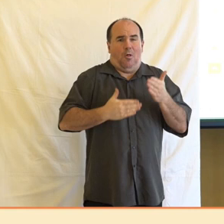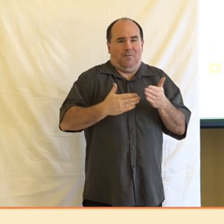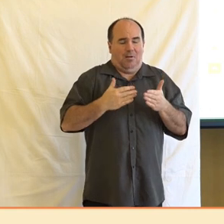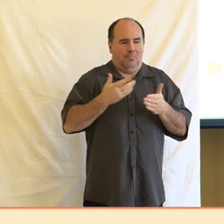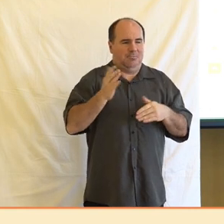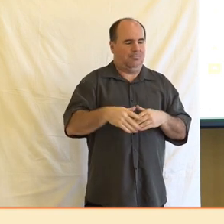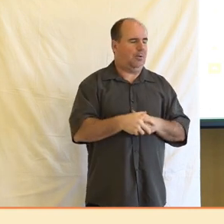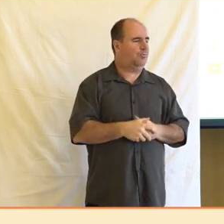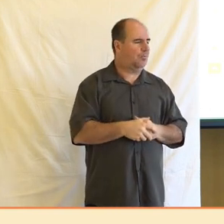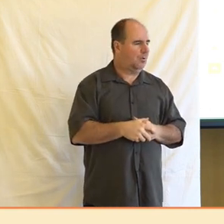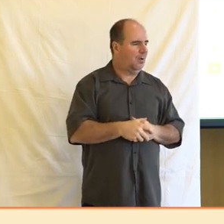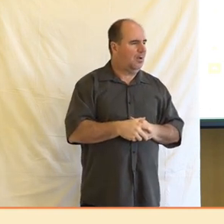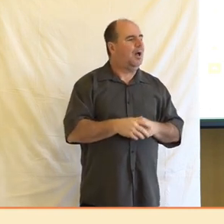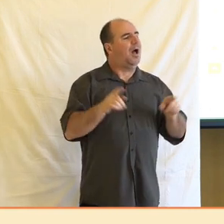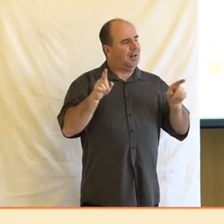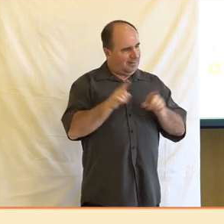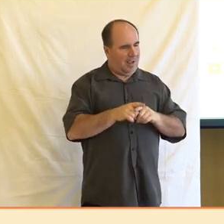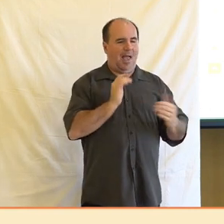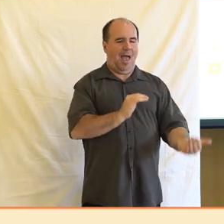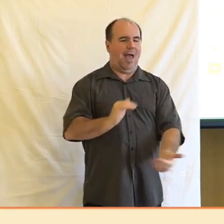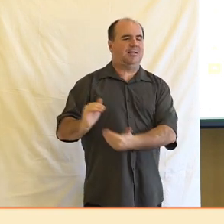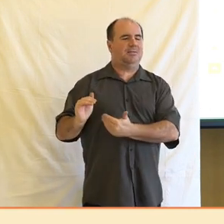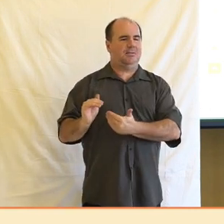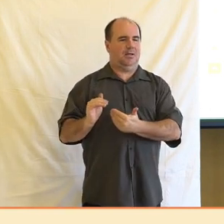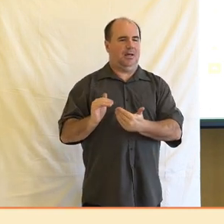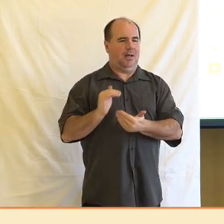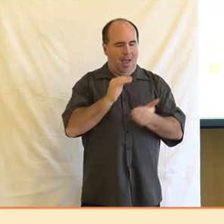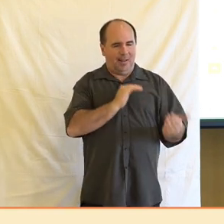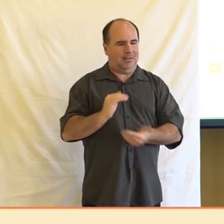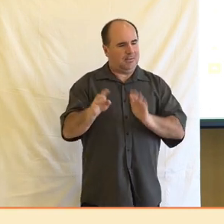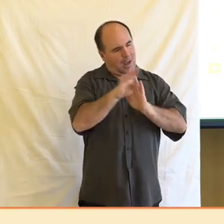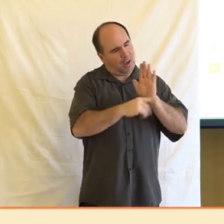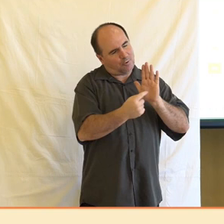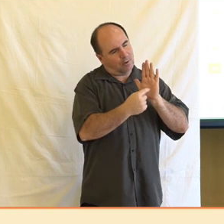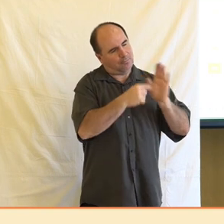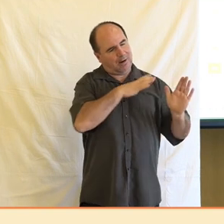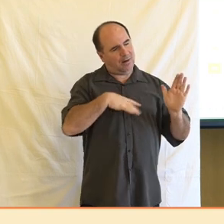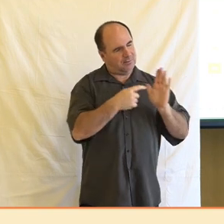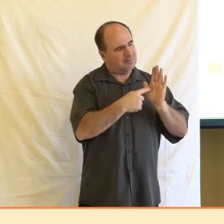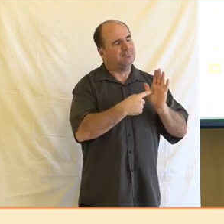mají také konvence etická kritéria, užívaná v redakci nebo vedení média.